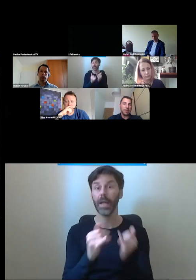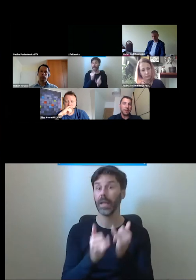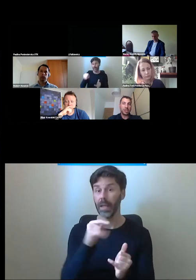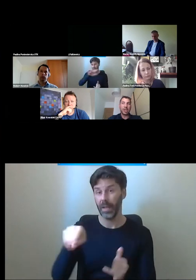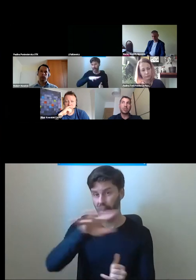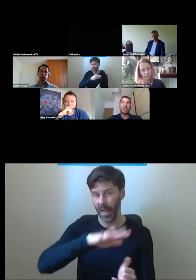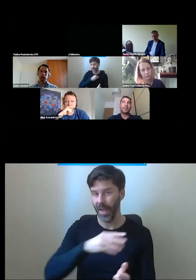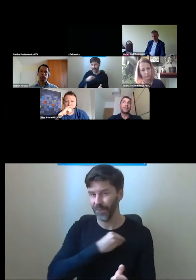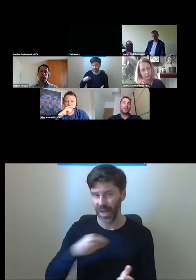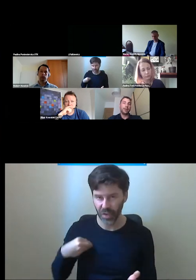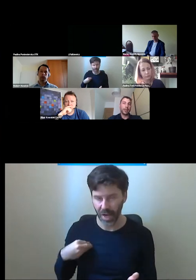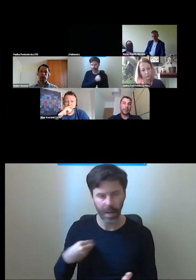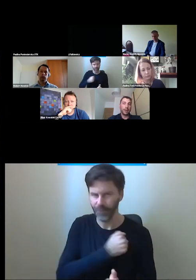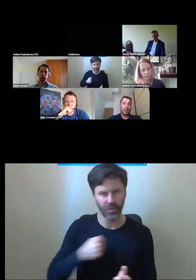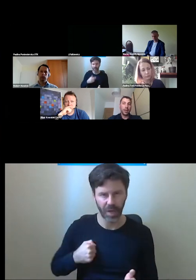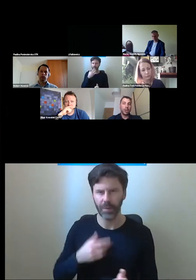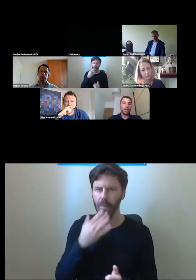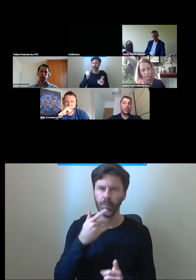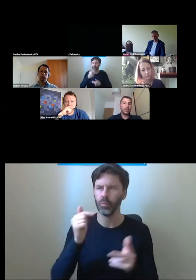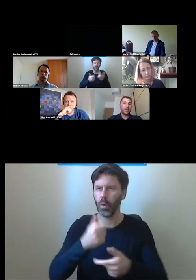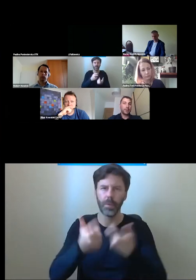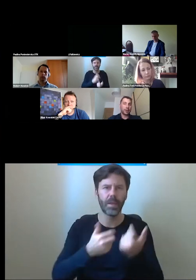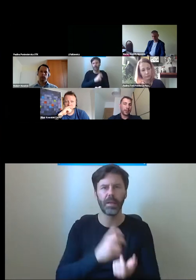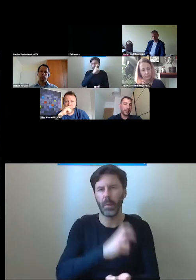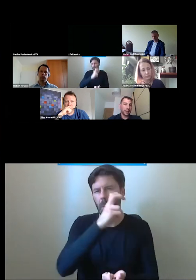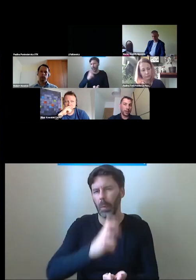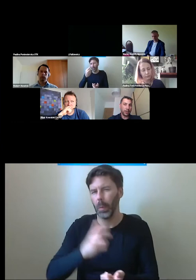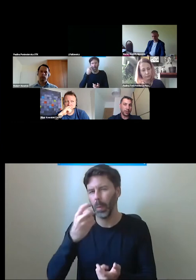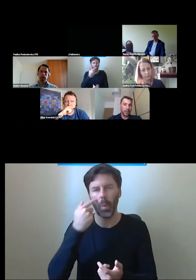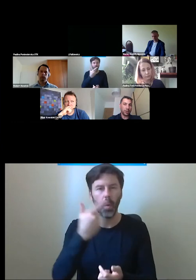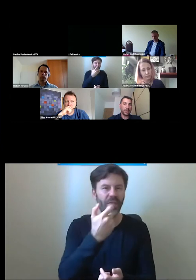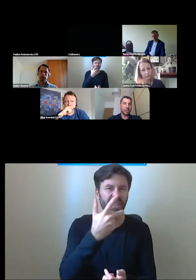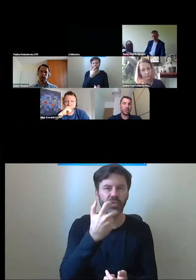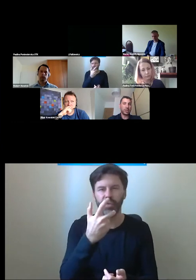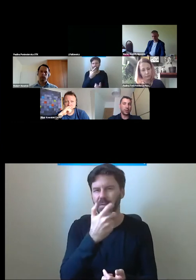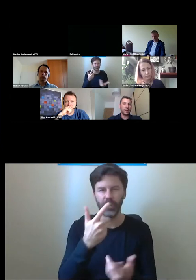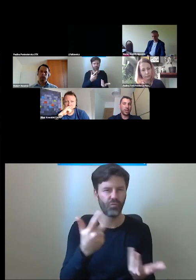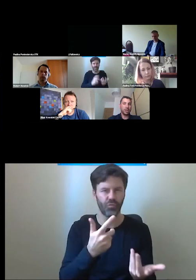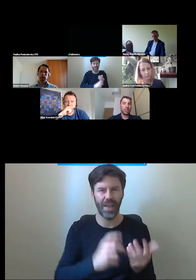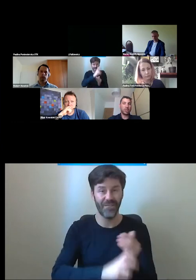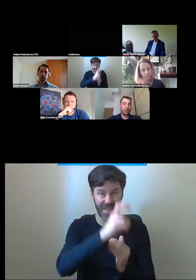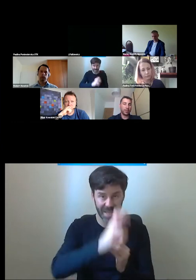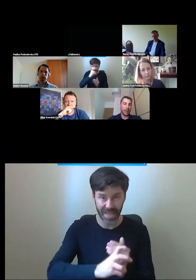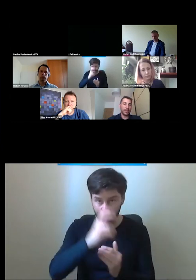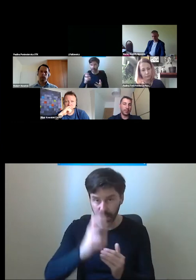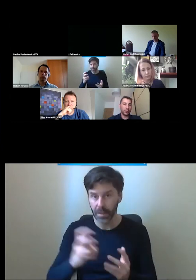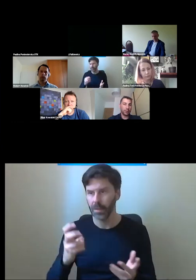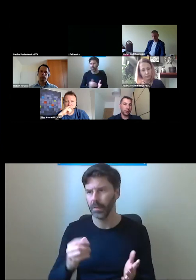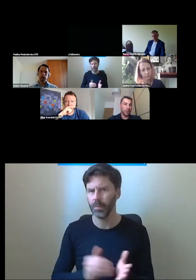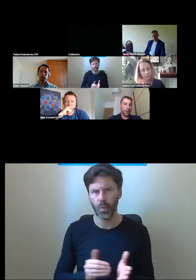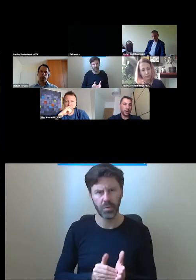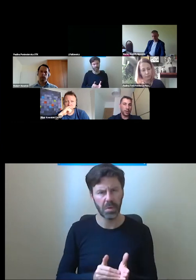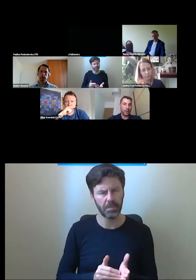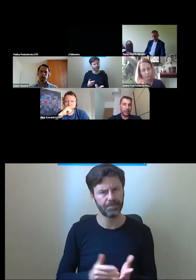200, 300 pewnie wind w tej chwili, to jeśli mamy do wydatkowania takie pieniądze, to należy się zastanowić, czy jest to optymalne z